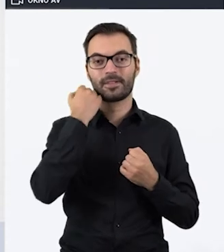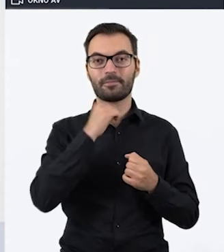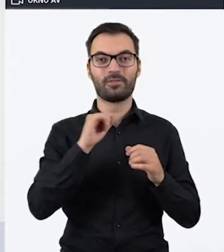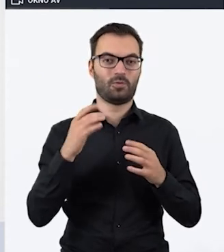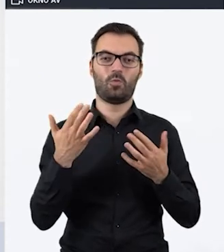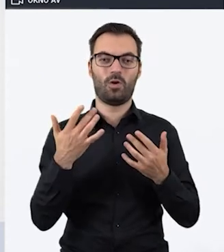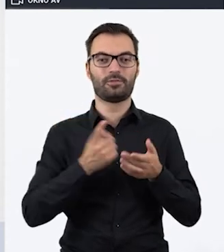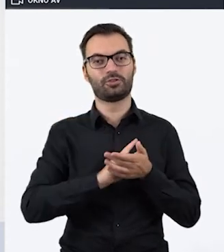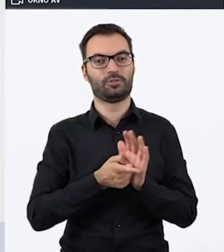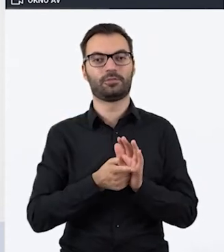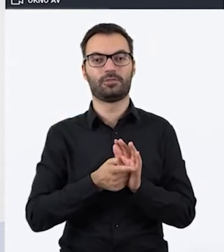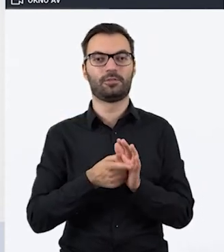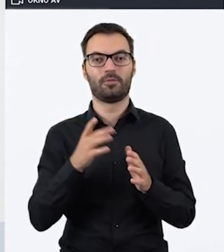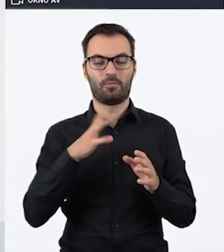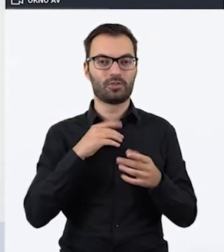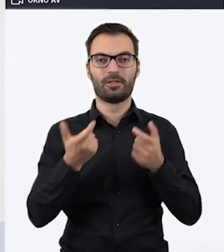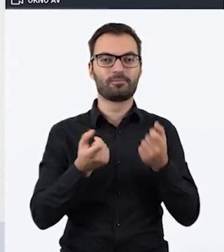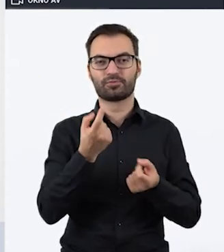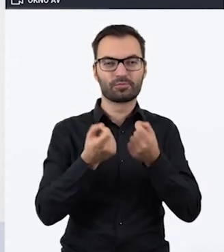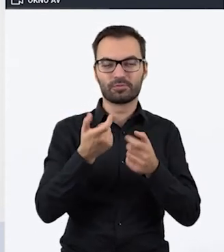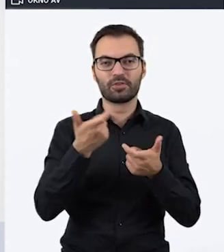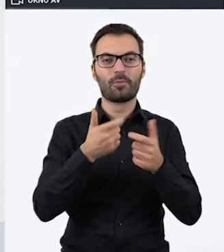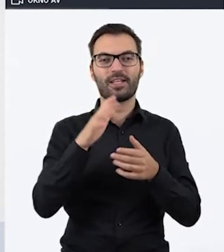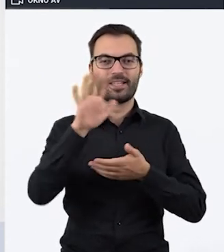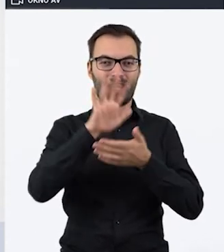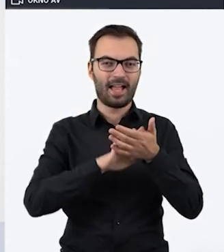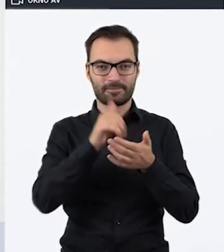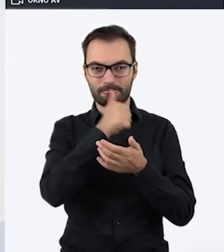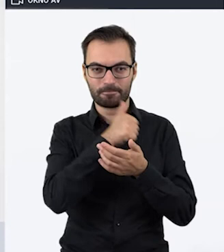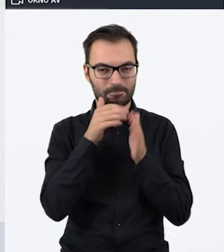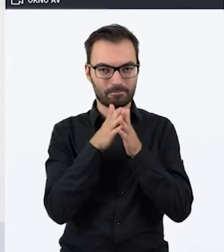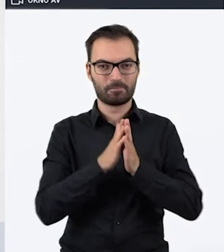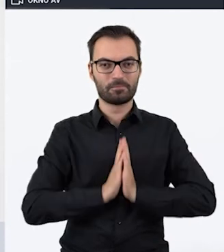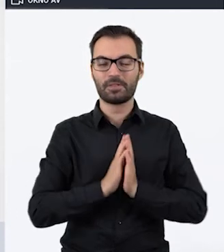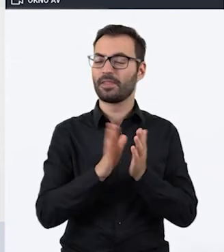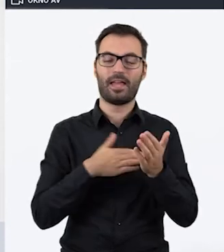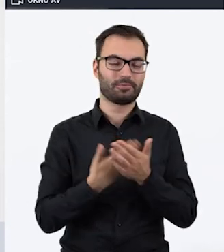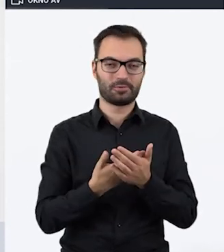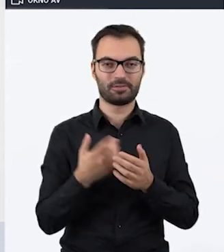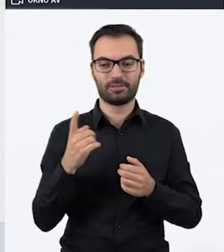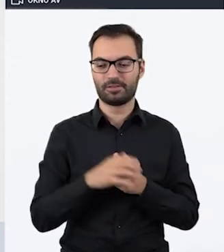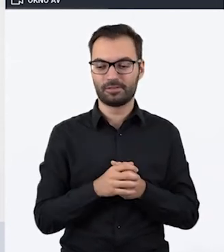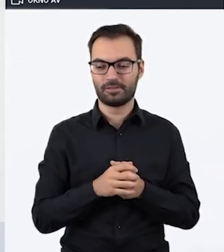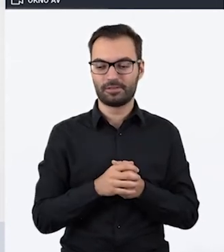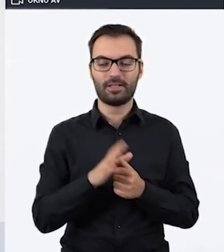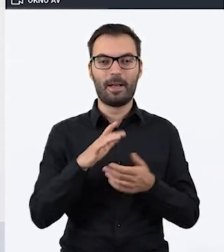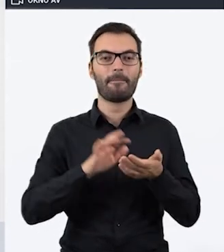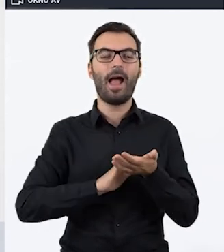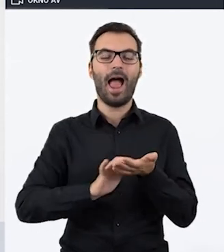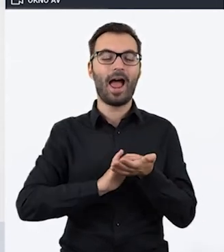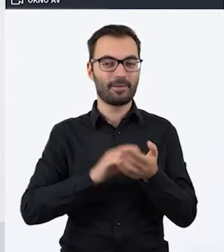w bardzo łatwy i szybki sposób można wygenerować zaszyfrowany tekst. Przykładowo, tutaj mamy w